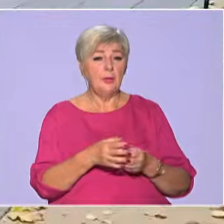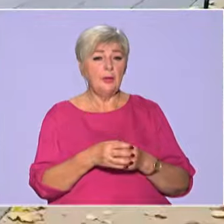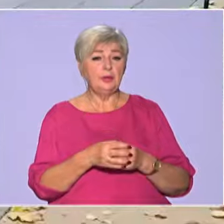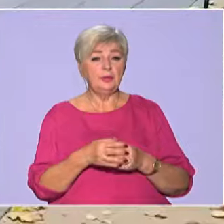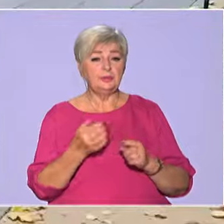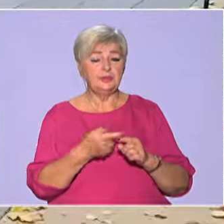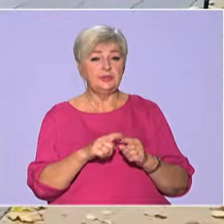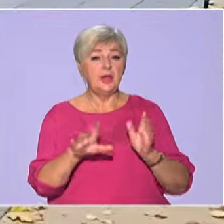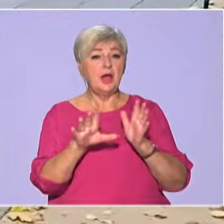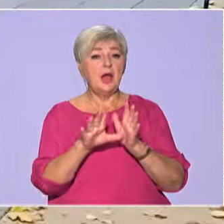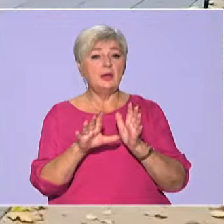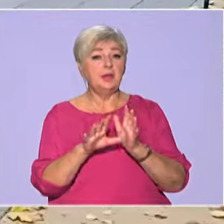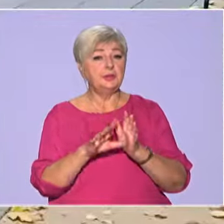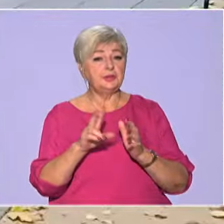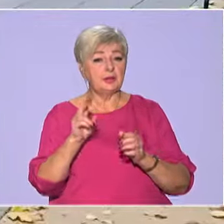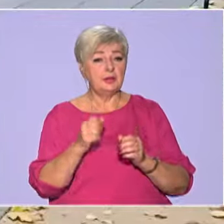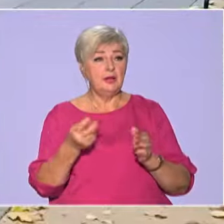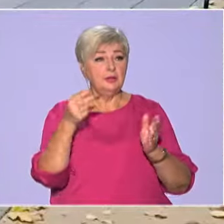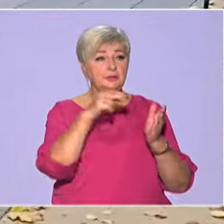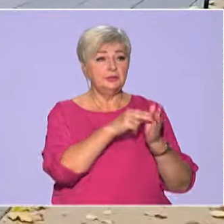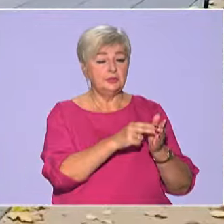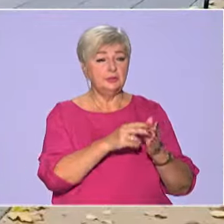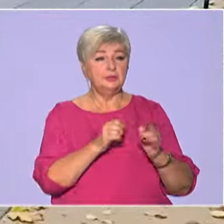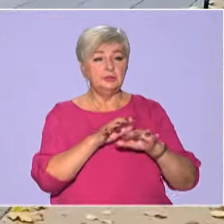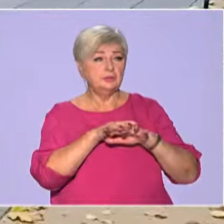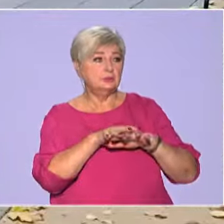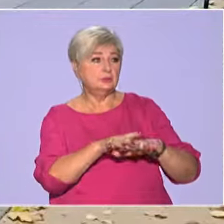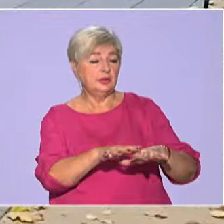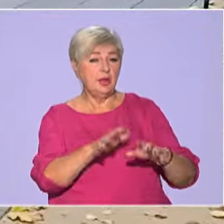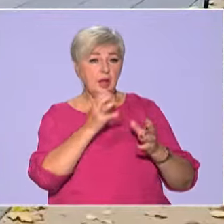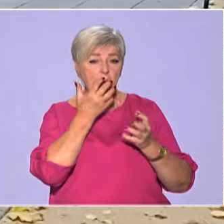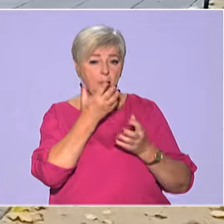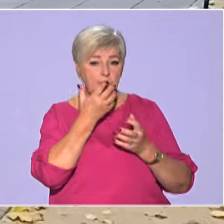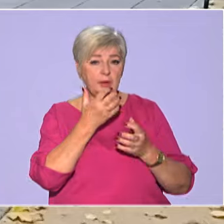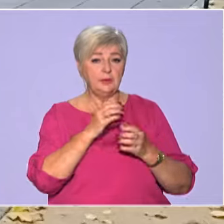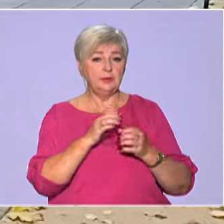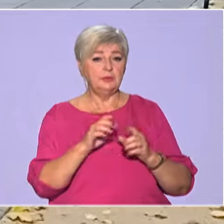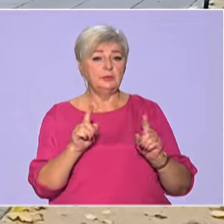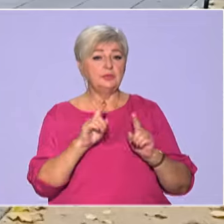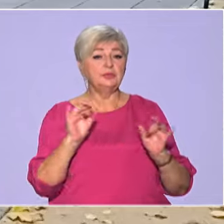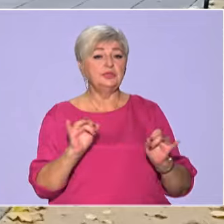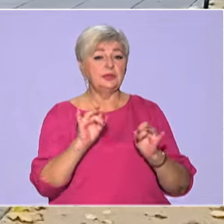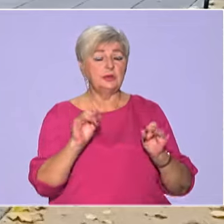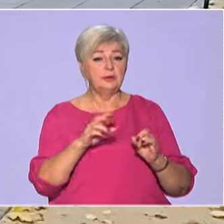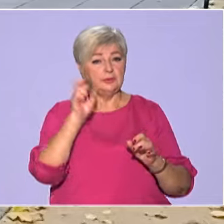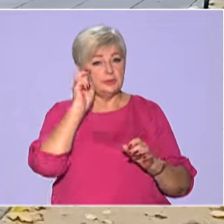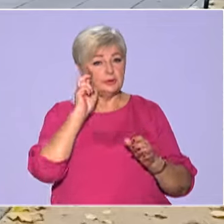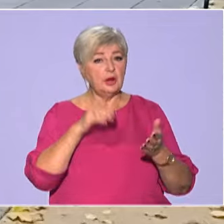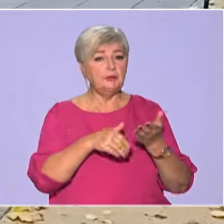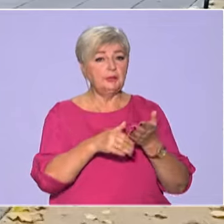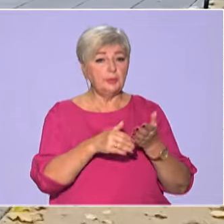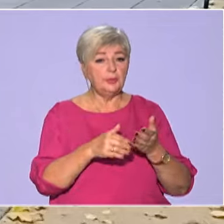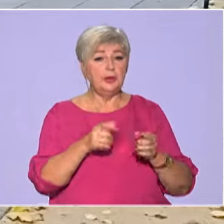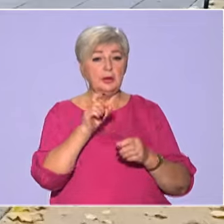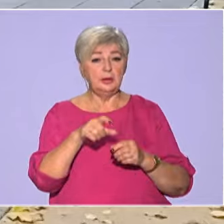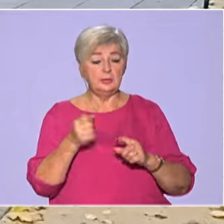що це електрикам. Вони встановлюють тут ціли системи обігріву. І, що цікаво, що держава допомагає людям, які